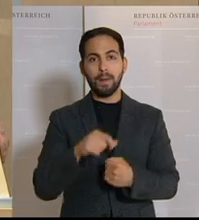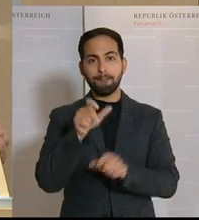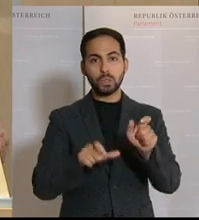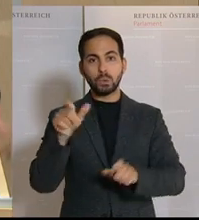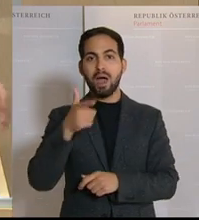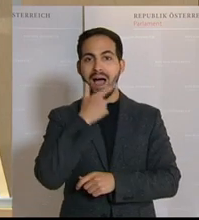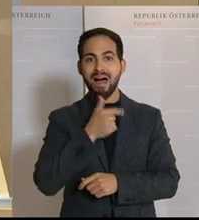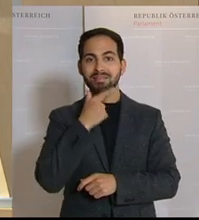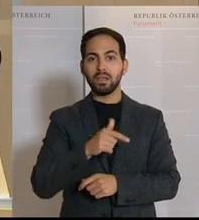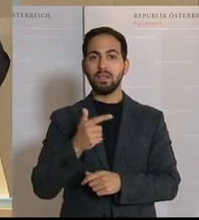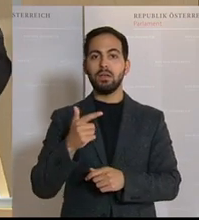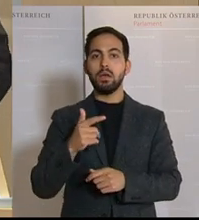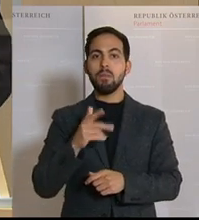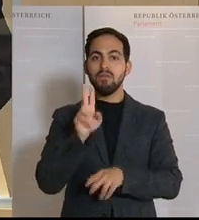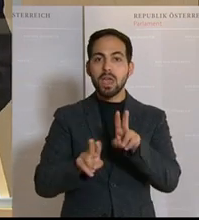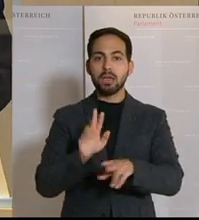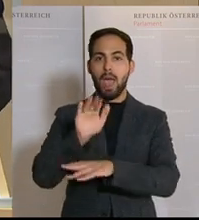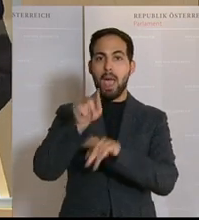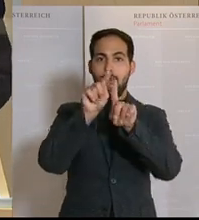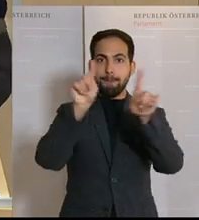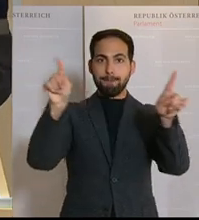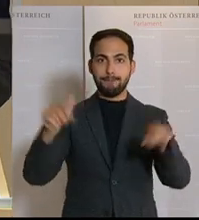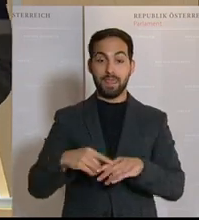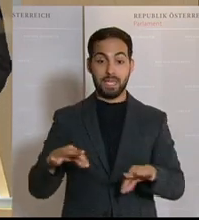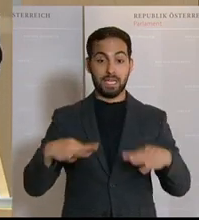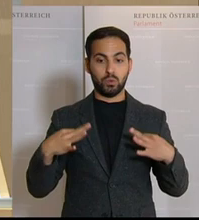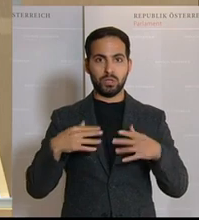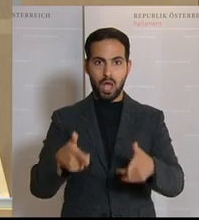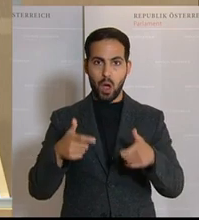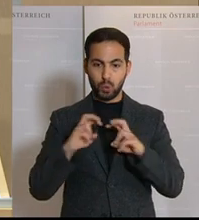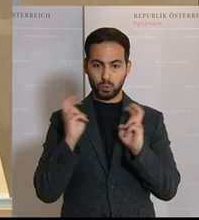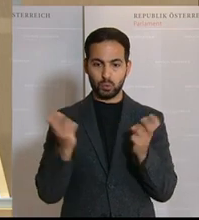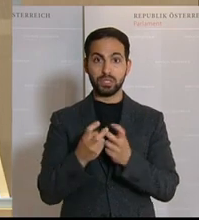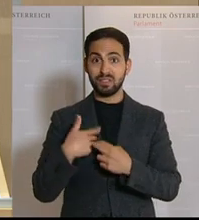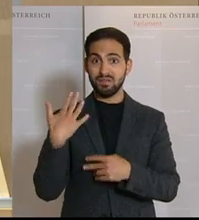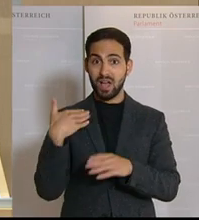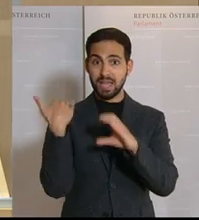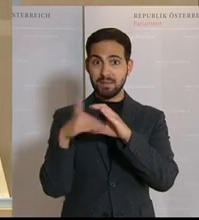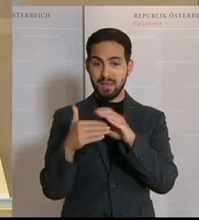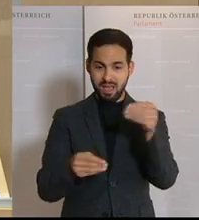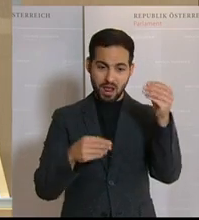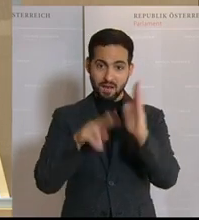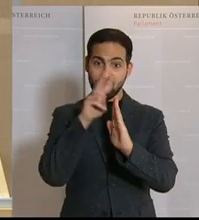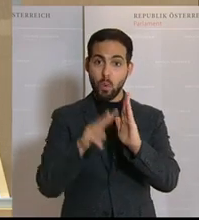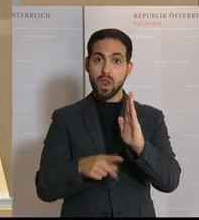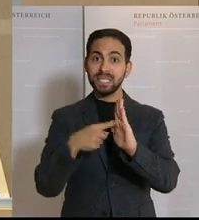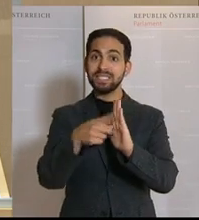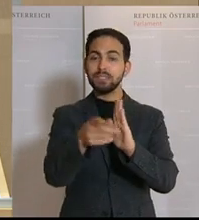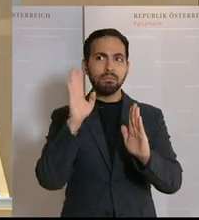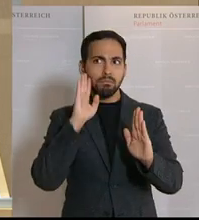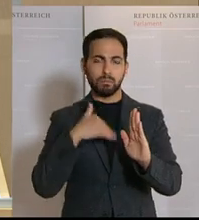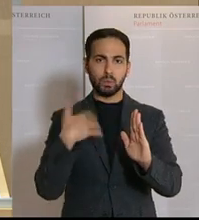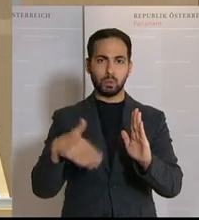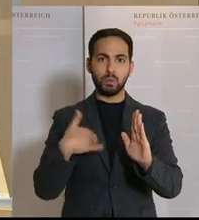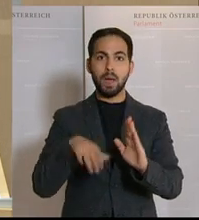in den Alten und Pflegeheimen gegeben. Und ich habe ja schon im Gesundheitsausschuss ein E-Mail vorgelesen, das wirklich massivste